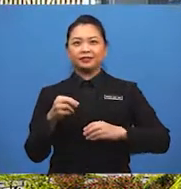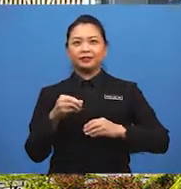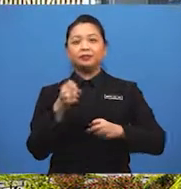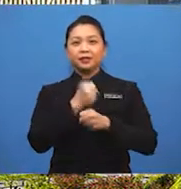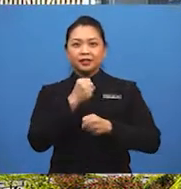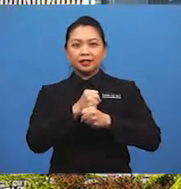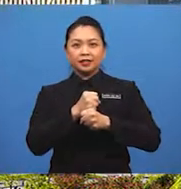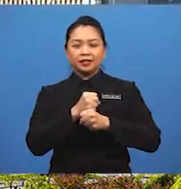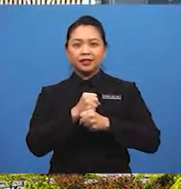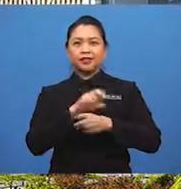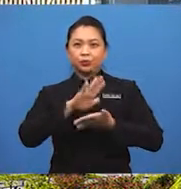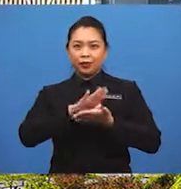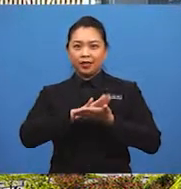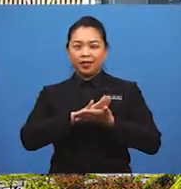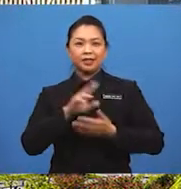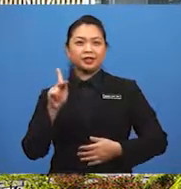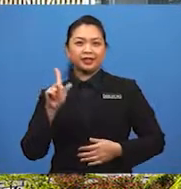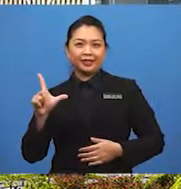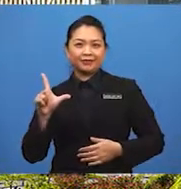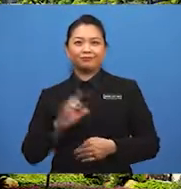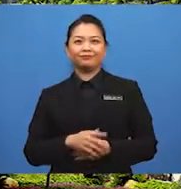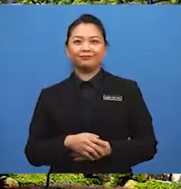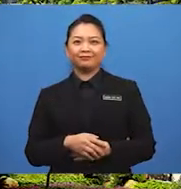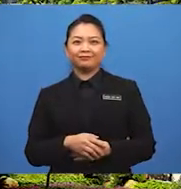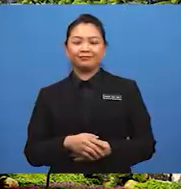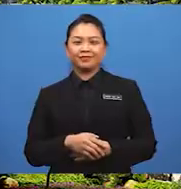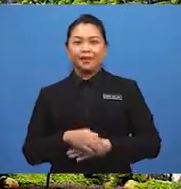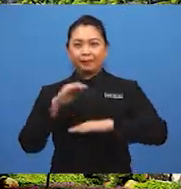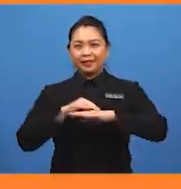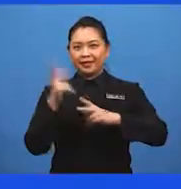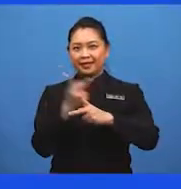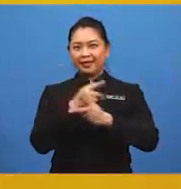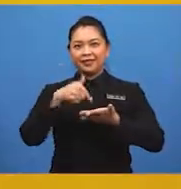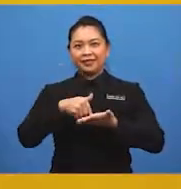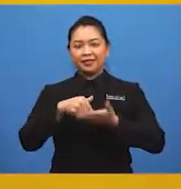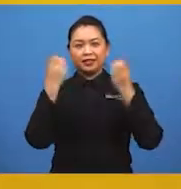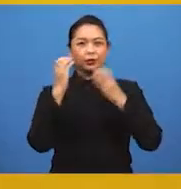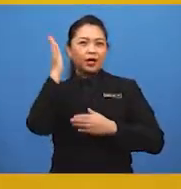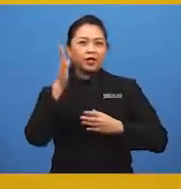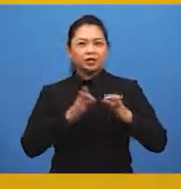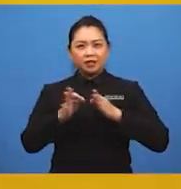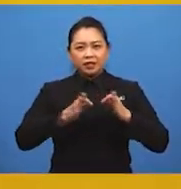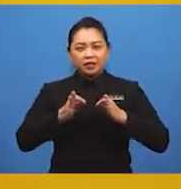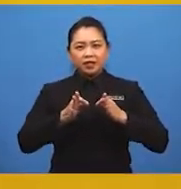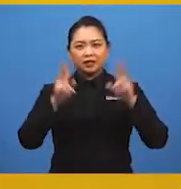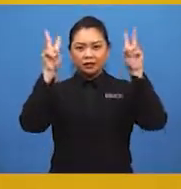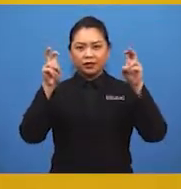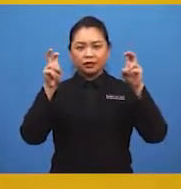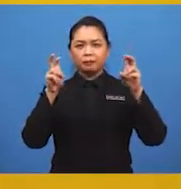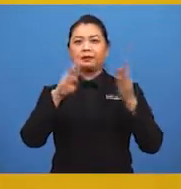di SMK Taman Maluri, Kuala Lumpur. Pada episod kali ini, cikgu akan menerangkan tajuk